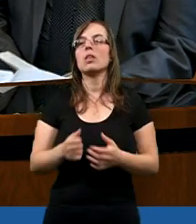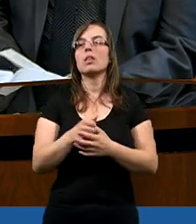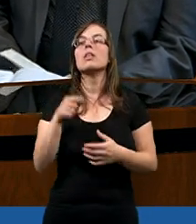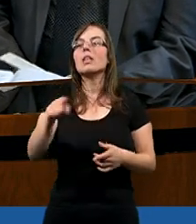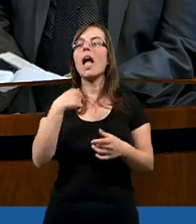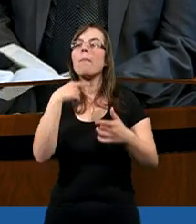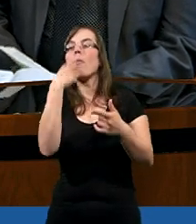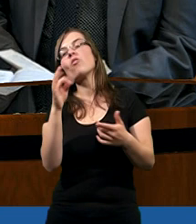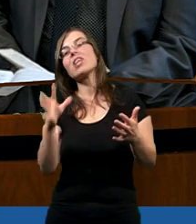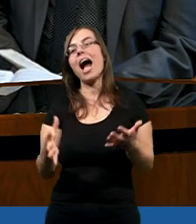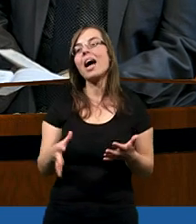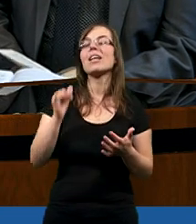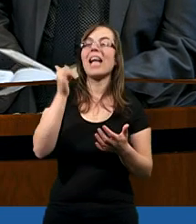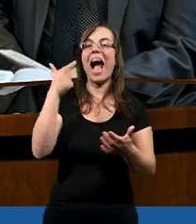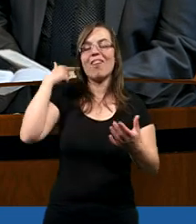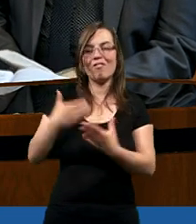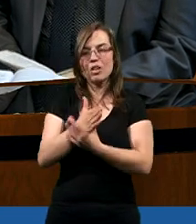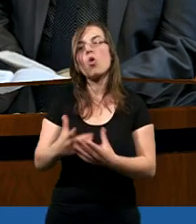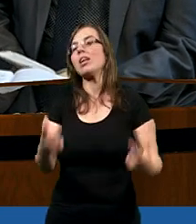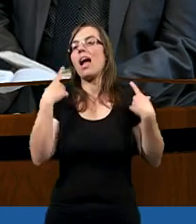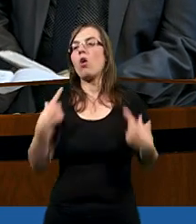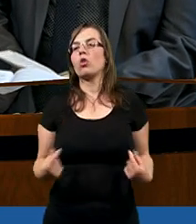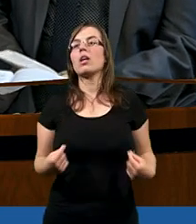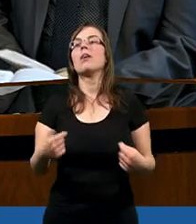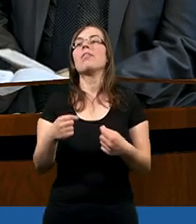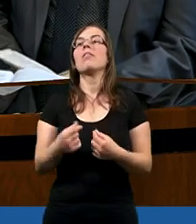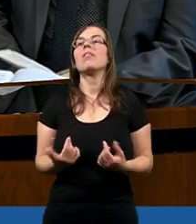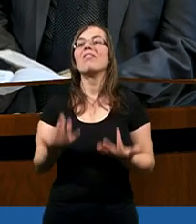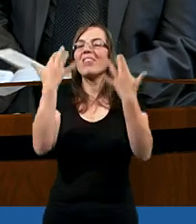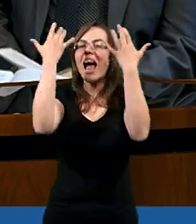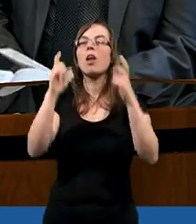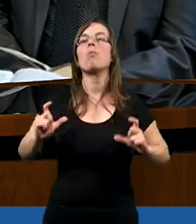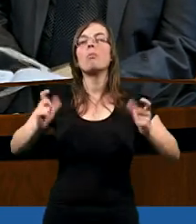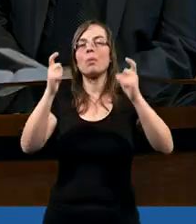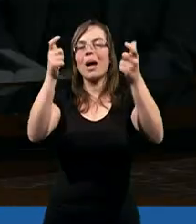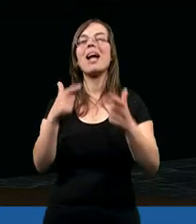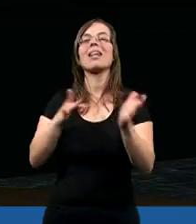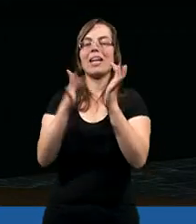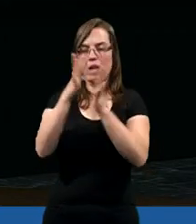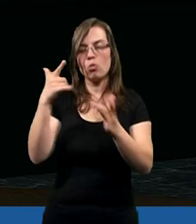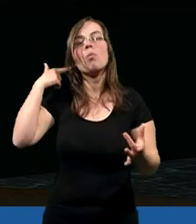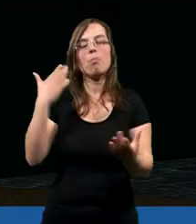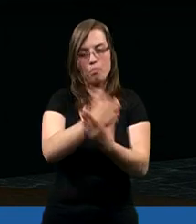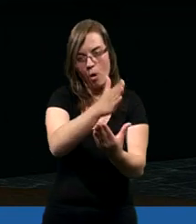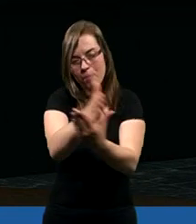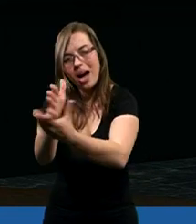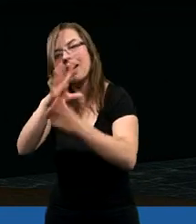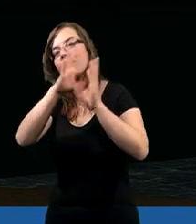Ja bym powiedział tak. Jako wierząca osoba w wielu przypadkach Pan Jezus pomaga.